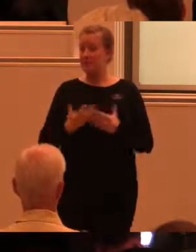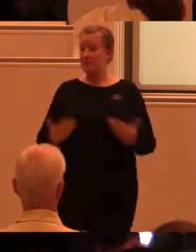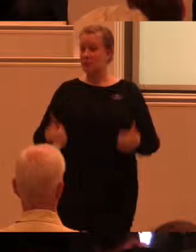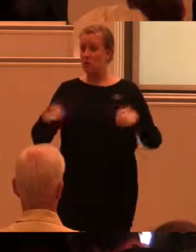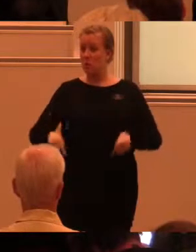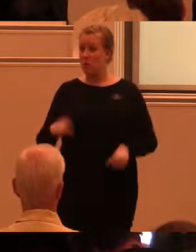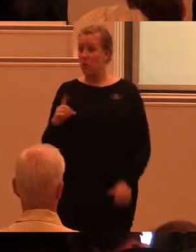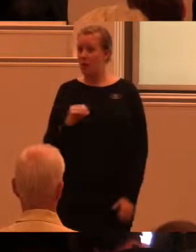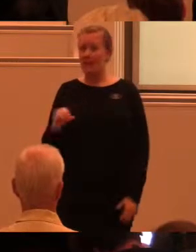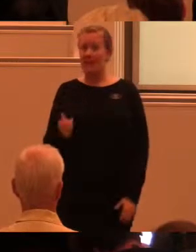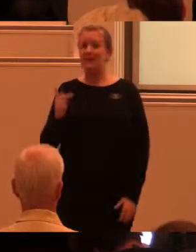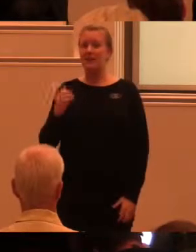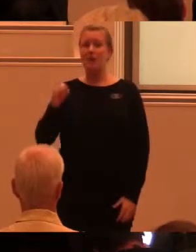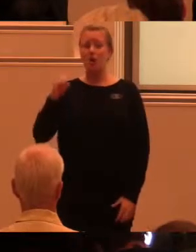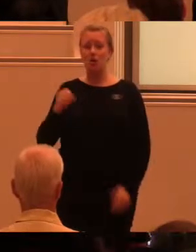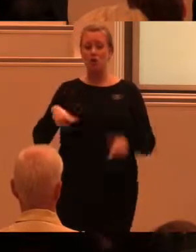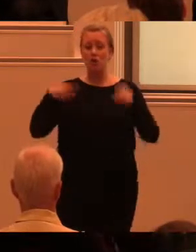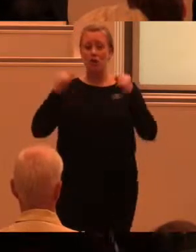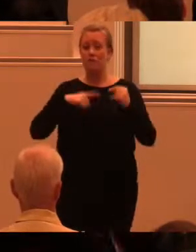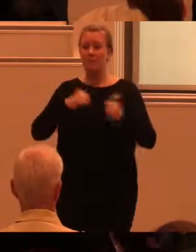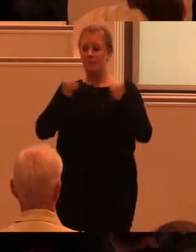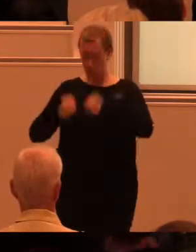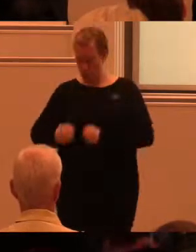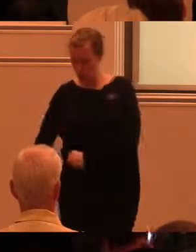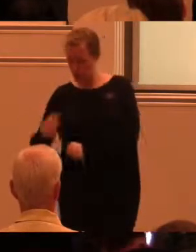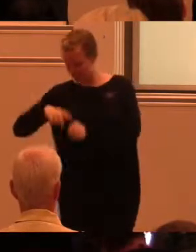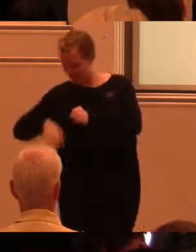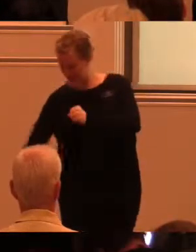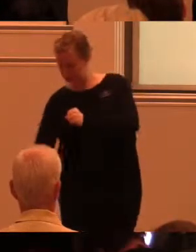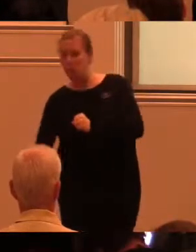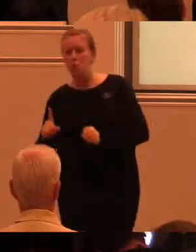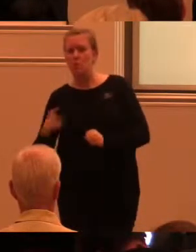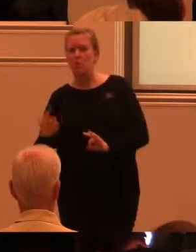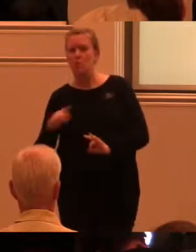slott när man flyttade ner den i en trappa? Hur många procent ökar de omsättningen med?